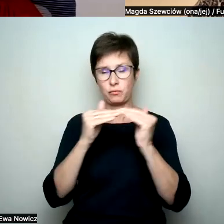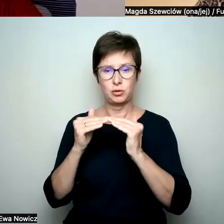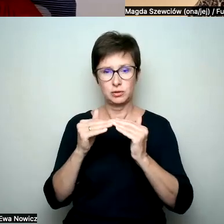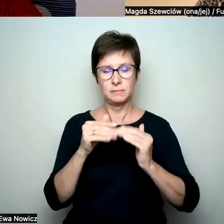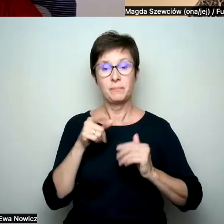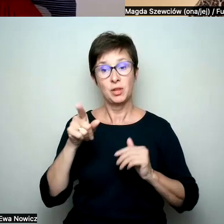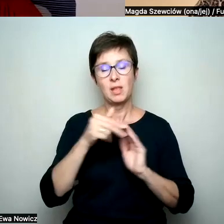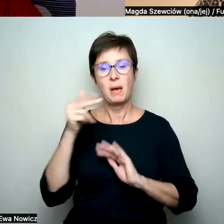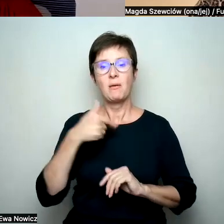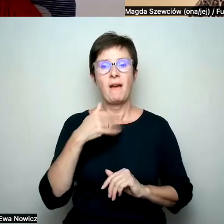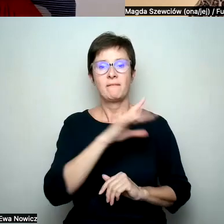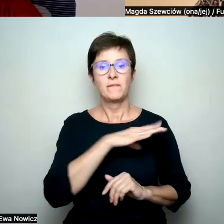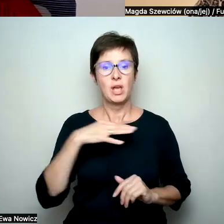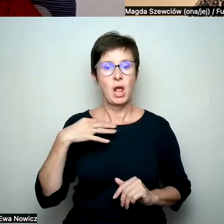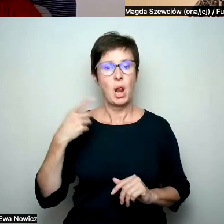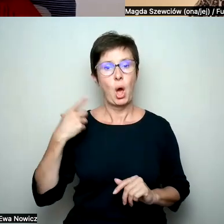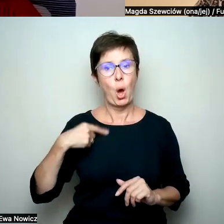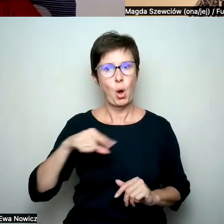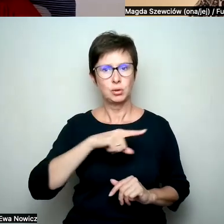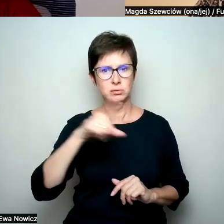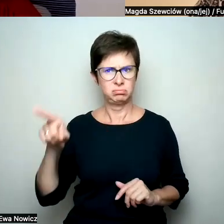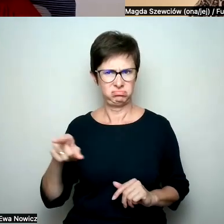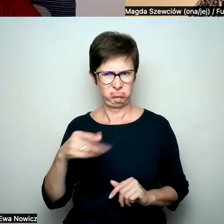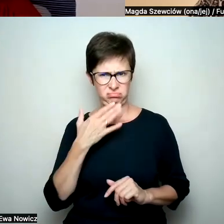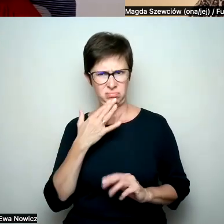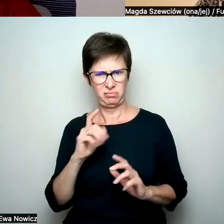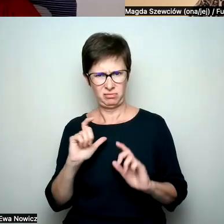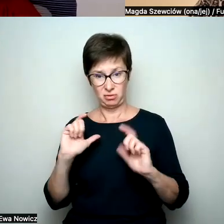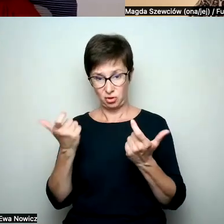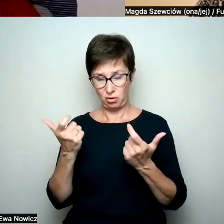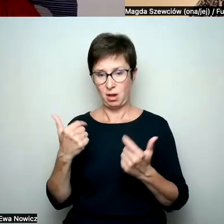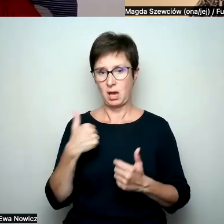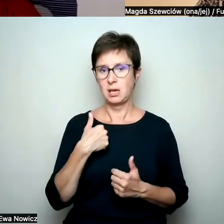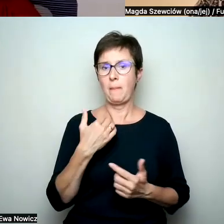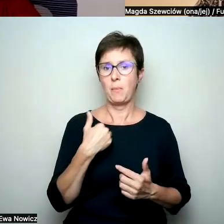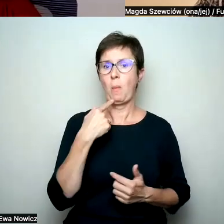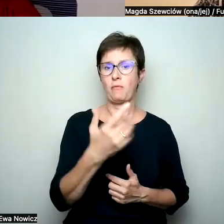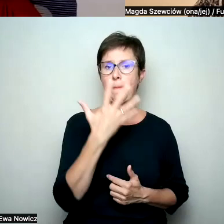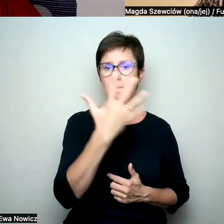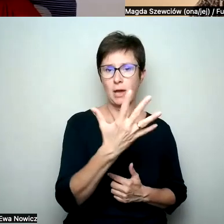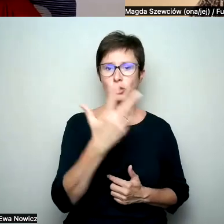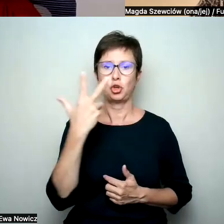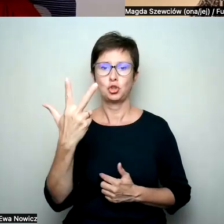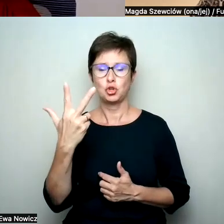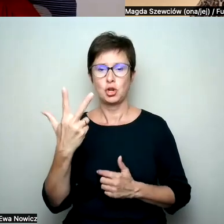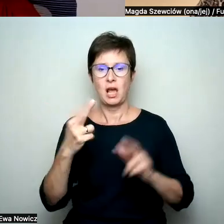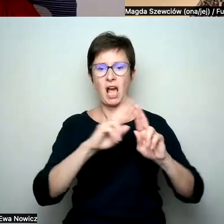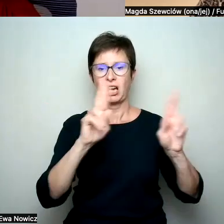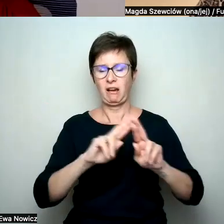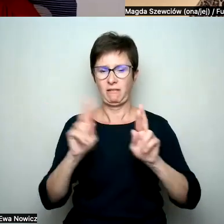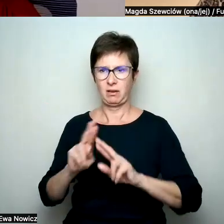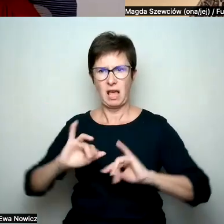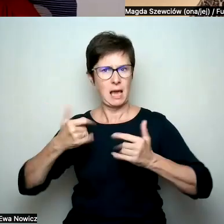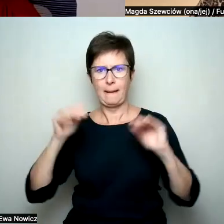pretensje, że powiedziałam o pięciu i trzech gwiazdkach. A jak można mówić